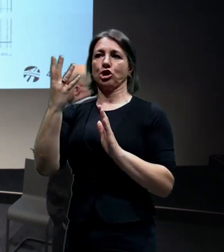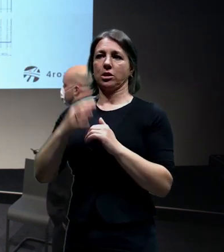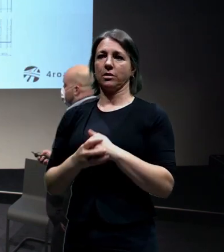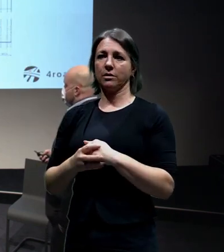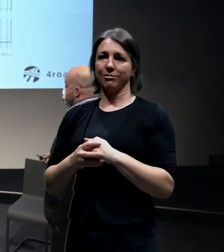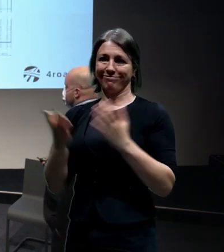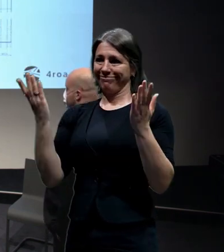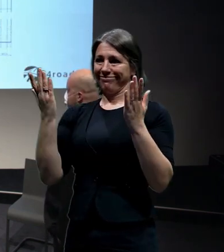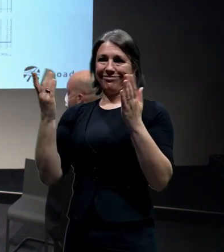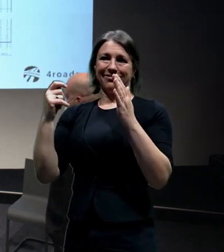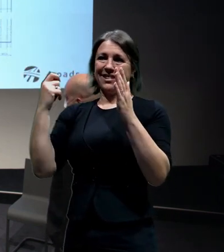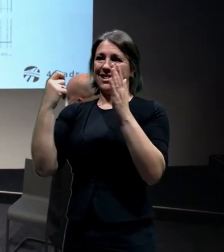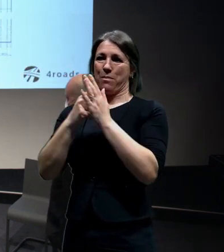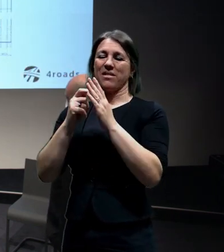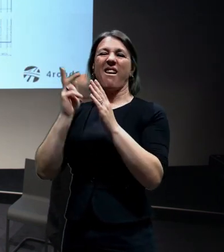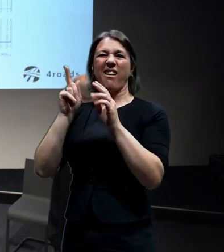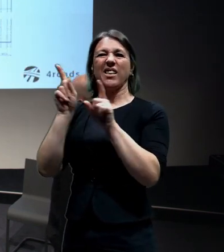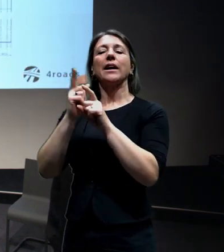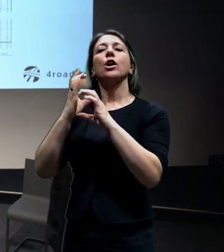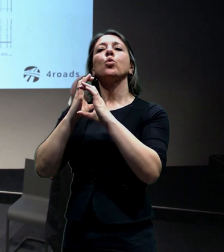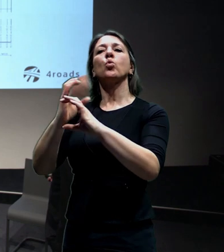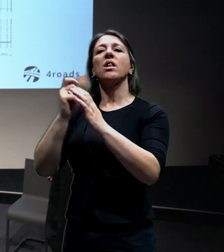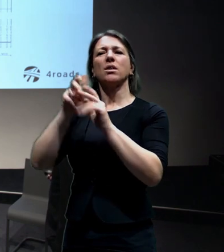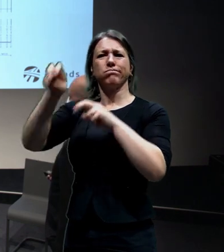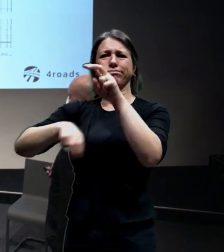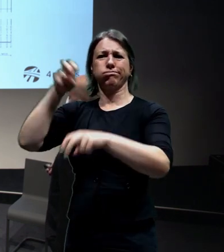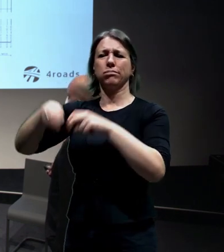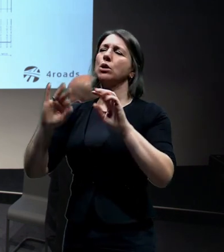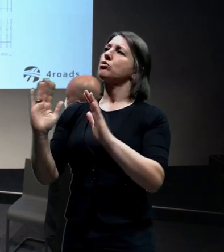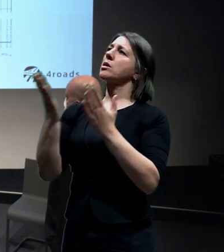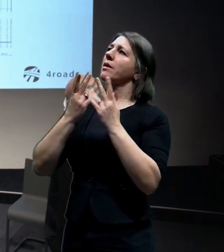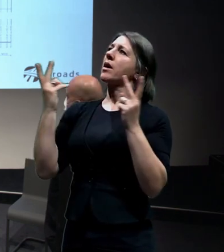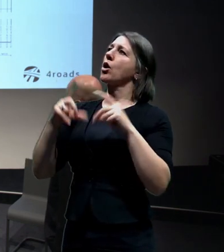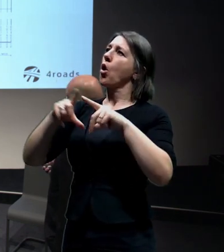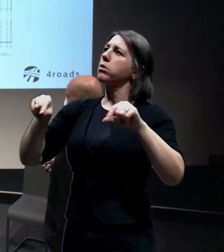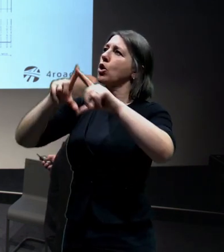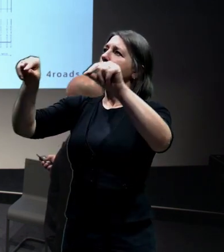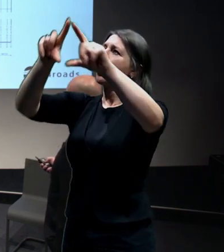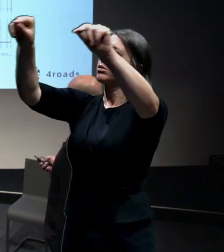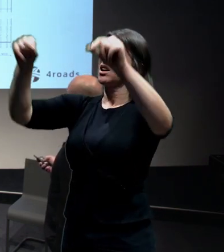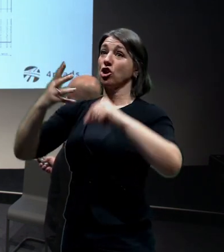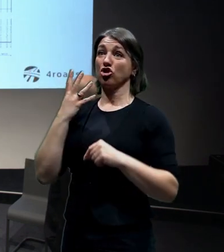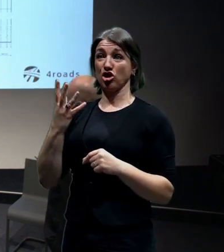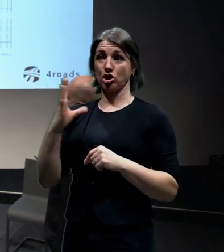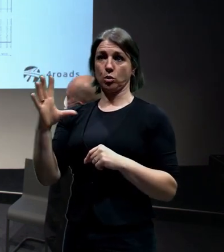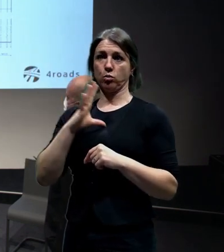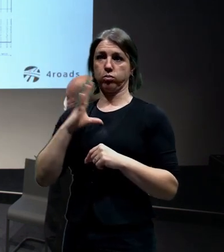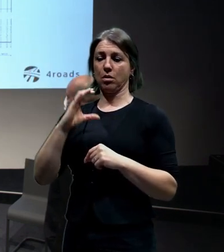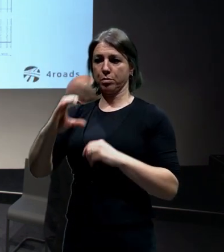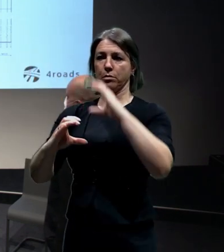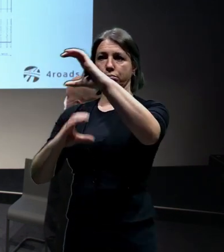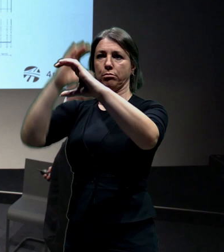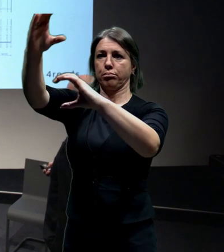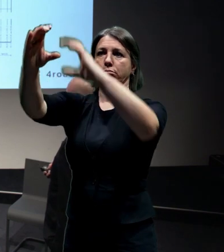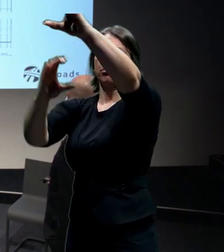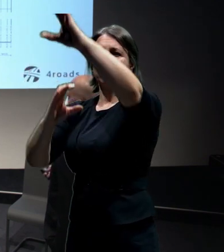Respektive je to hloubený tunel, takže představte si to jako obdelníky. Každopádně máme čtyři tunely nad sebou, respektive